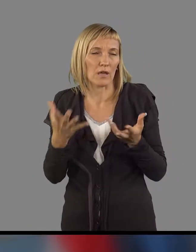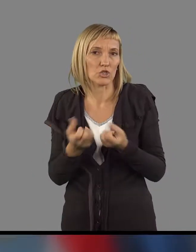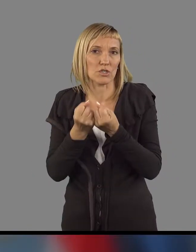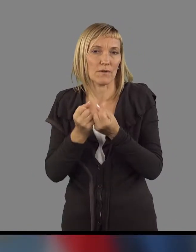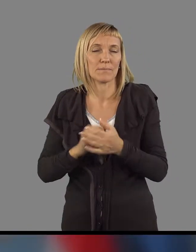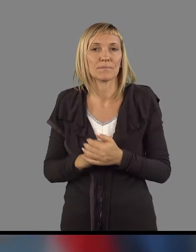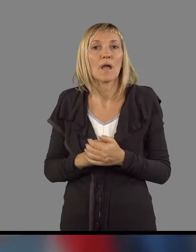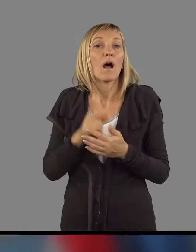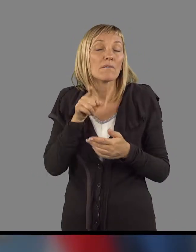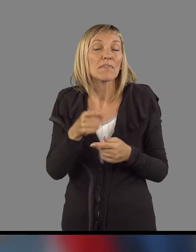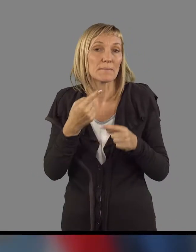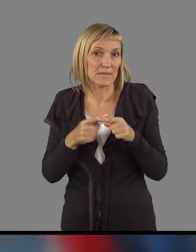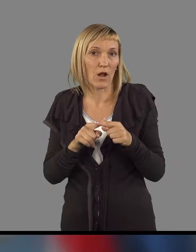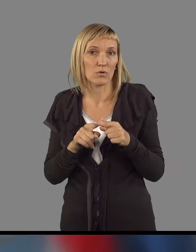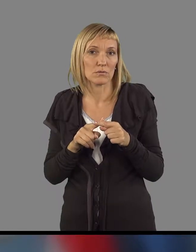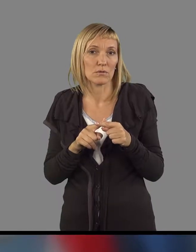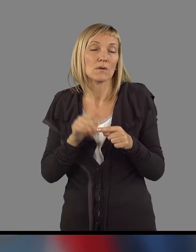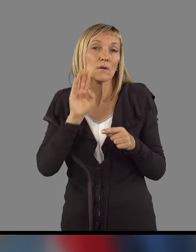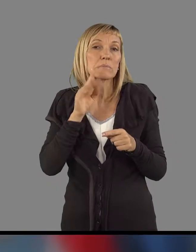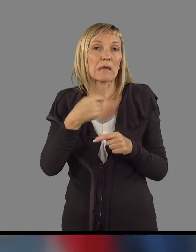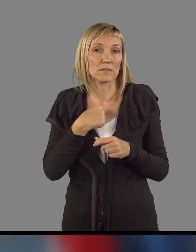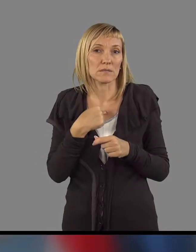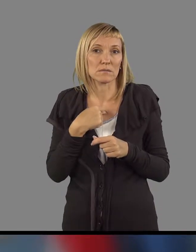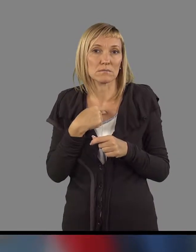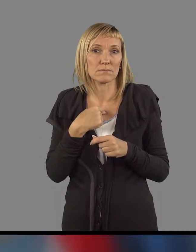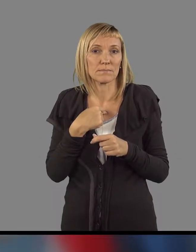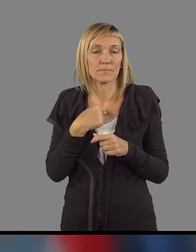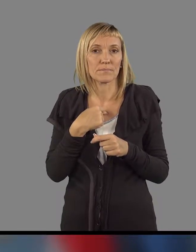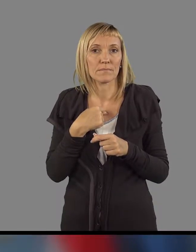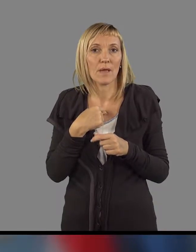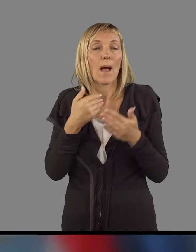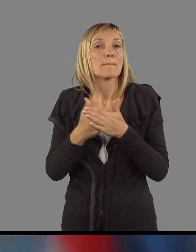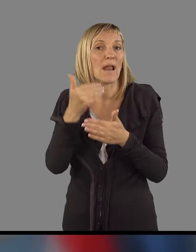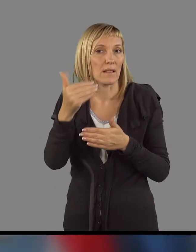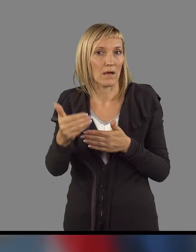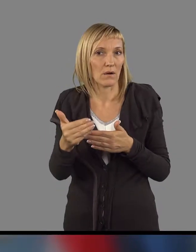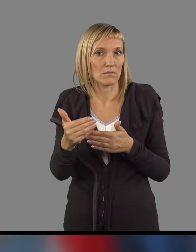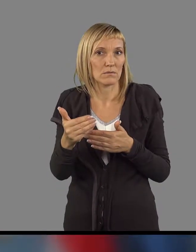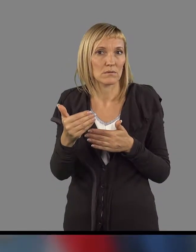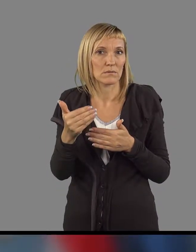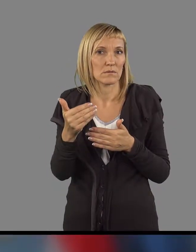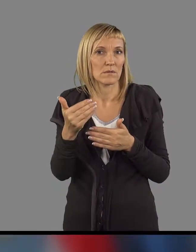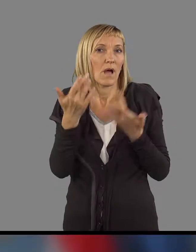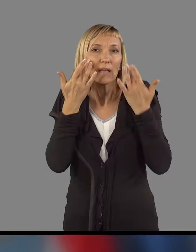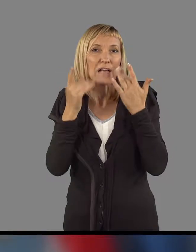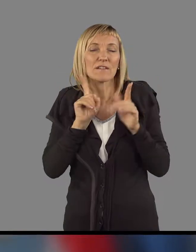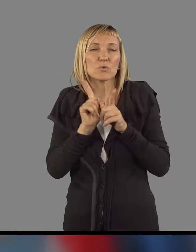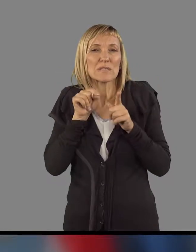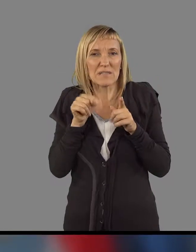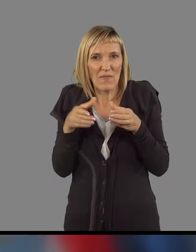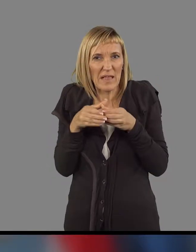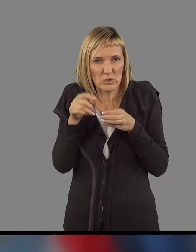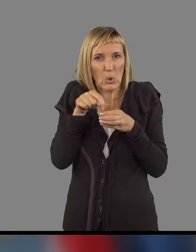rešitve. Torej, v tem delu bi jaz pravzaprav predlagal, ne vem, jaz nisem v tej oži